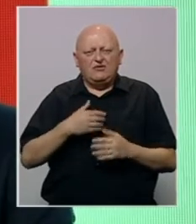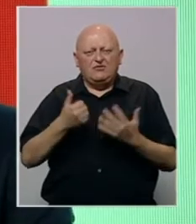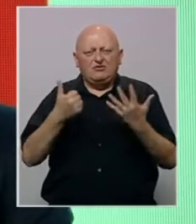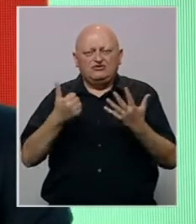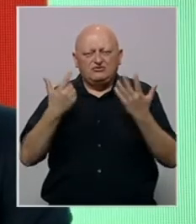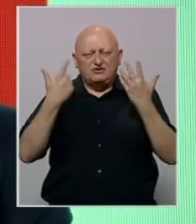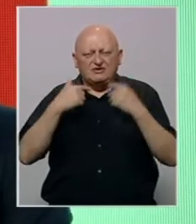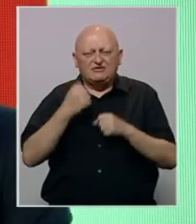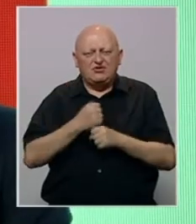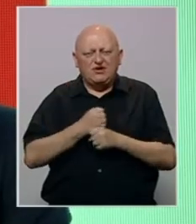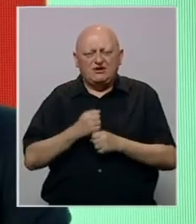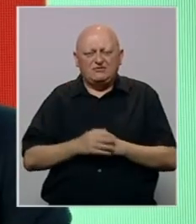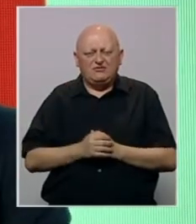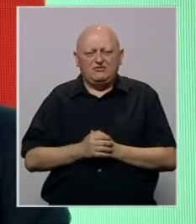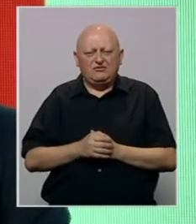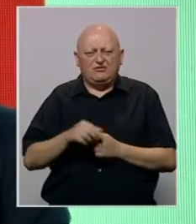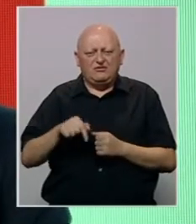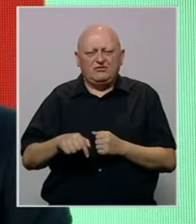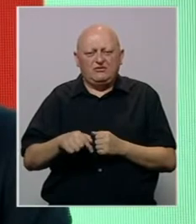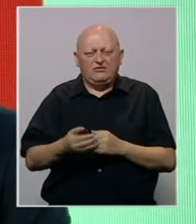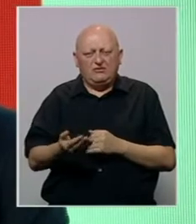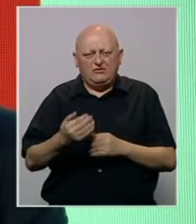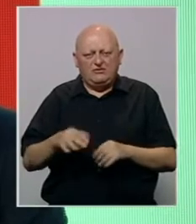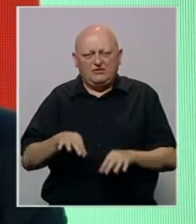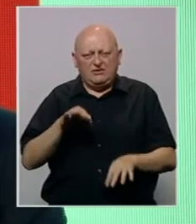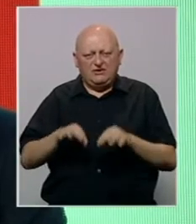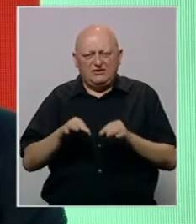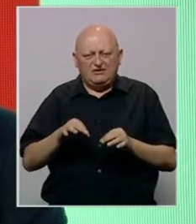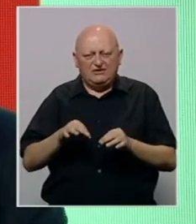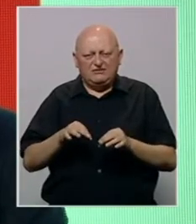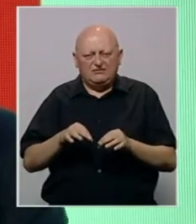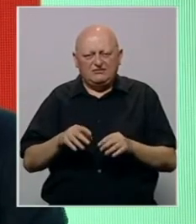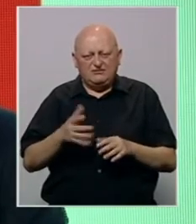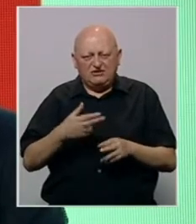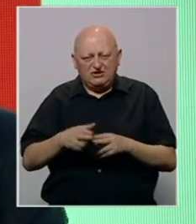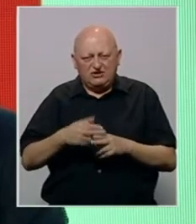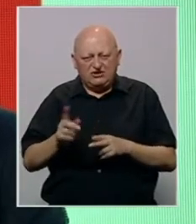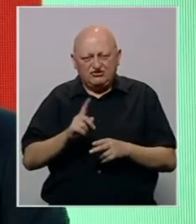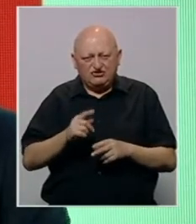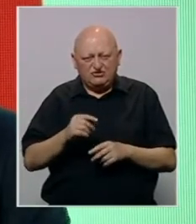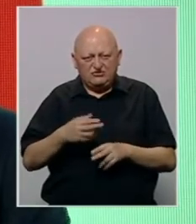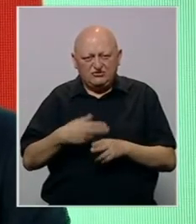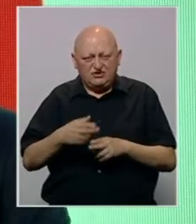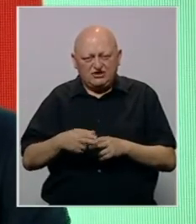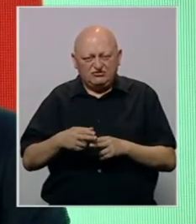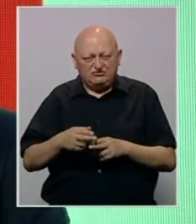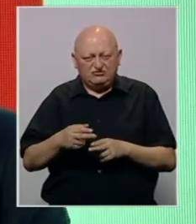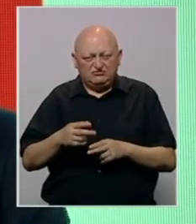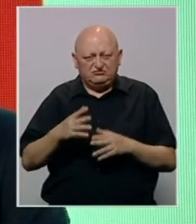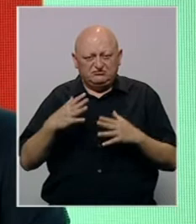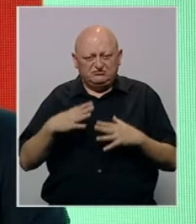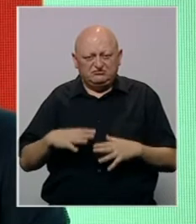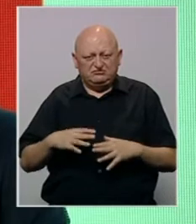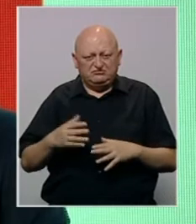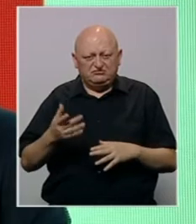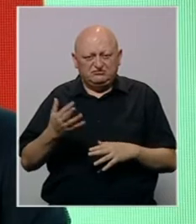nešto uradimo. U ovoj predizbornoj upali riješiti nešto što nismo u stanju bili riješiti relativno smireni